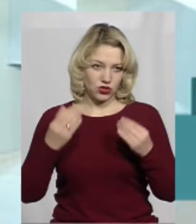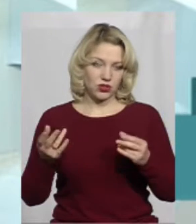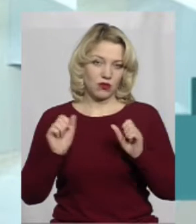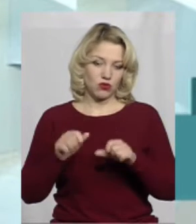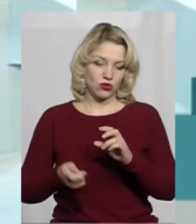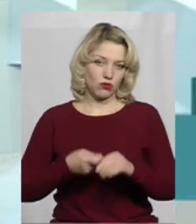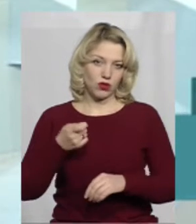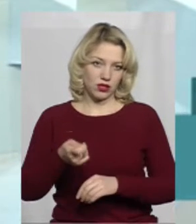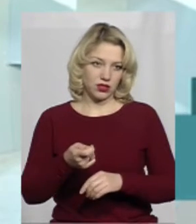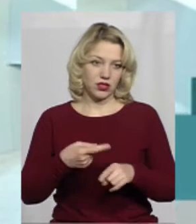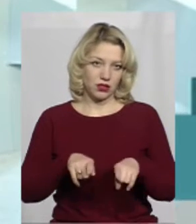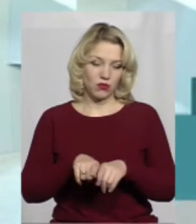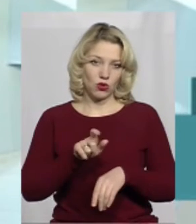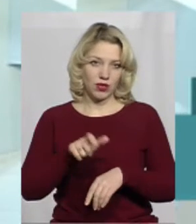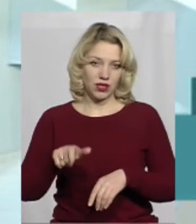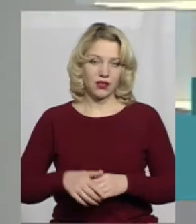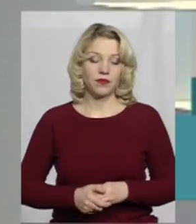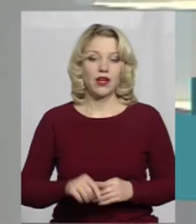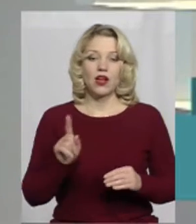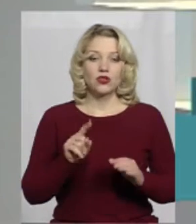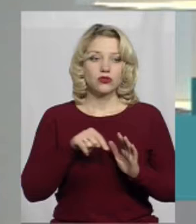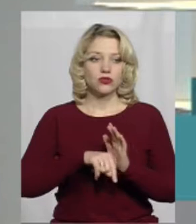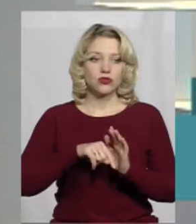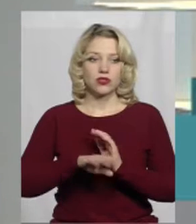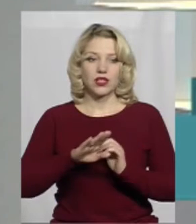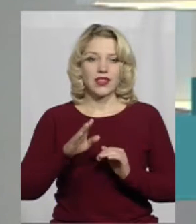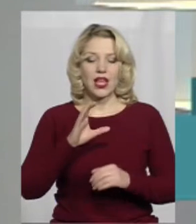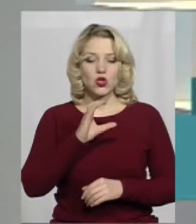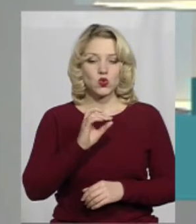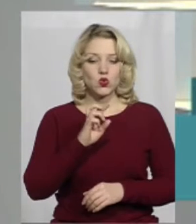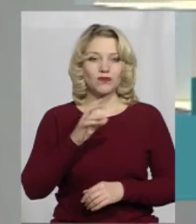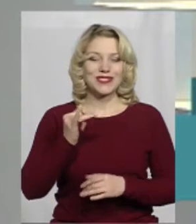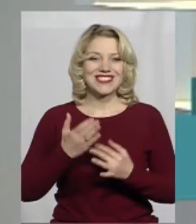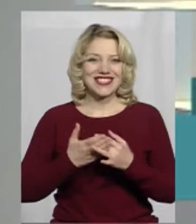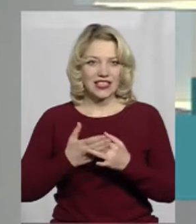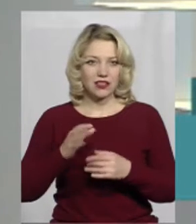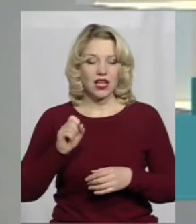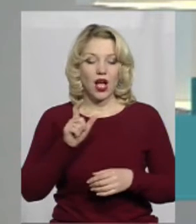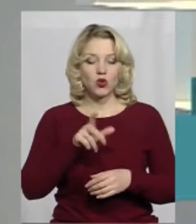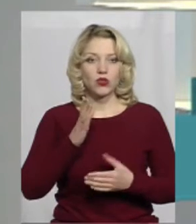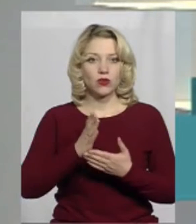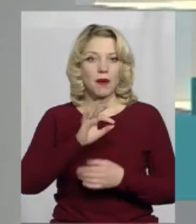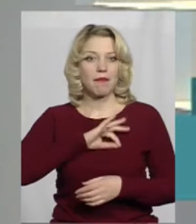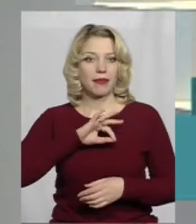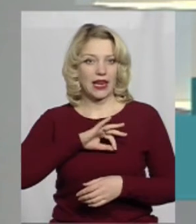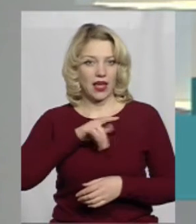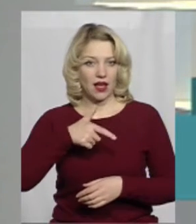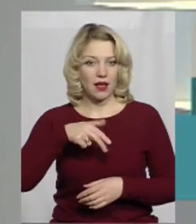подати таким громадянам. А те, що стосується не субсидіантів, а людей, які мають пільги на житло,